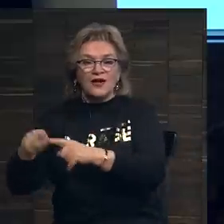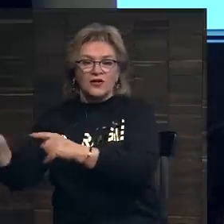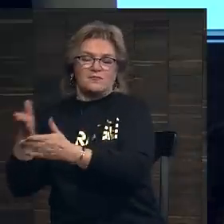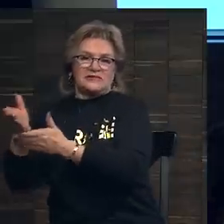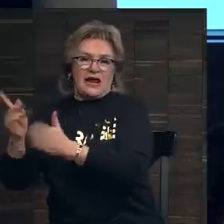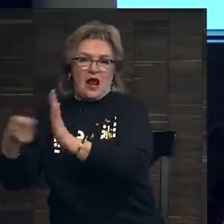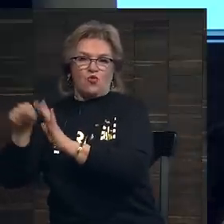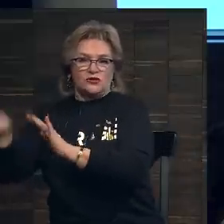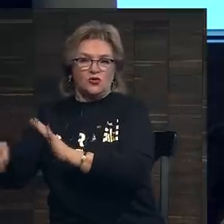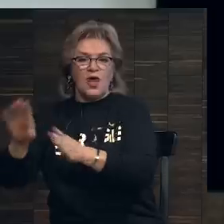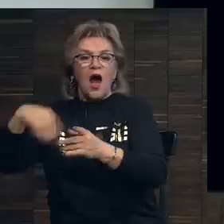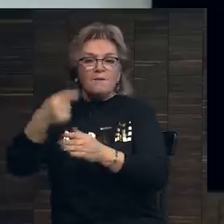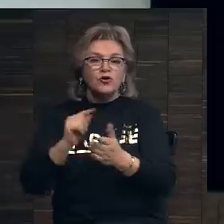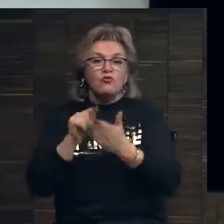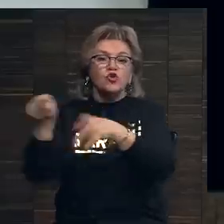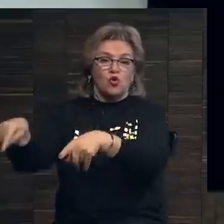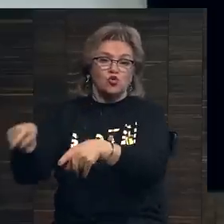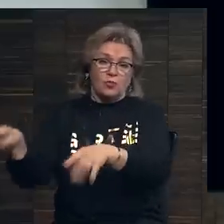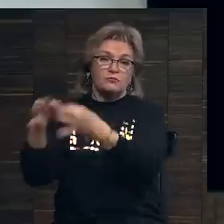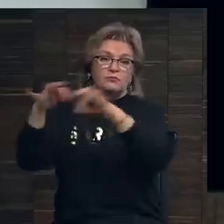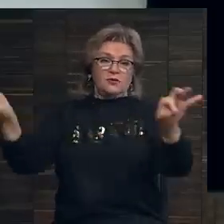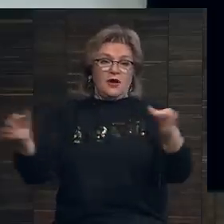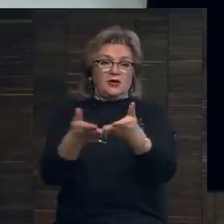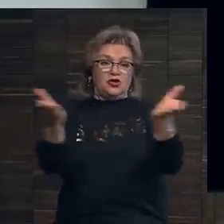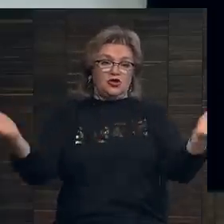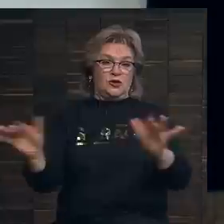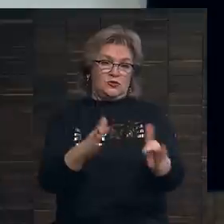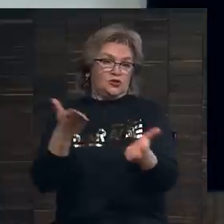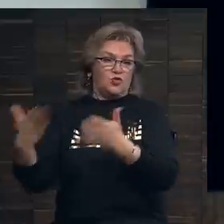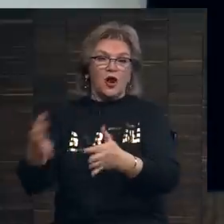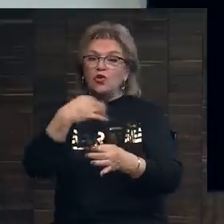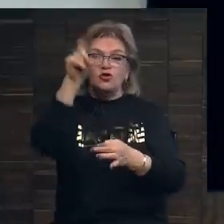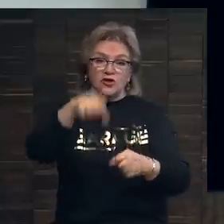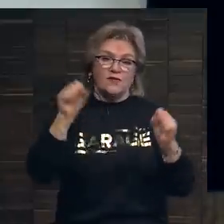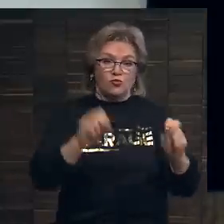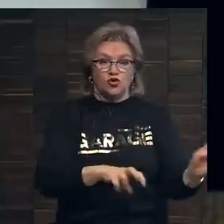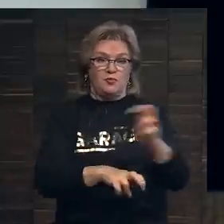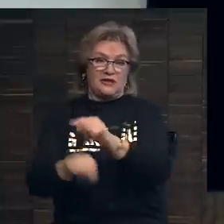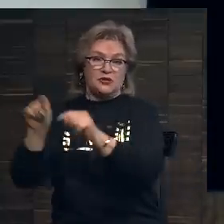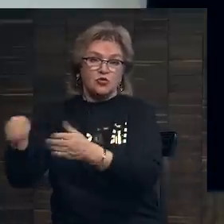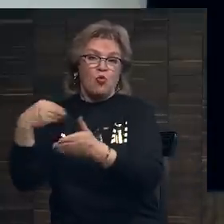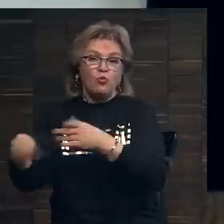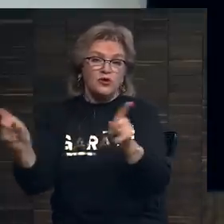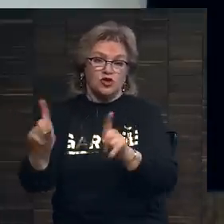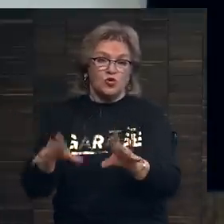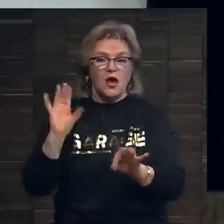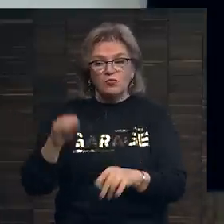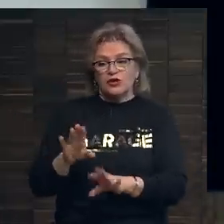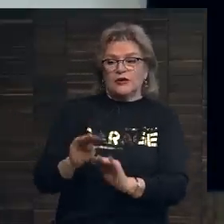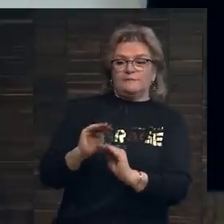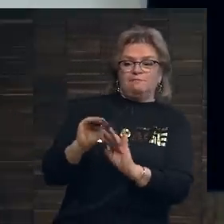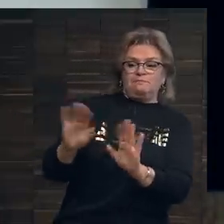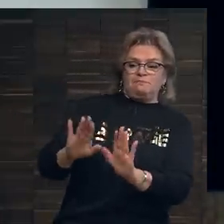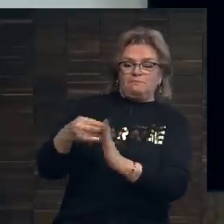аукциона. Далее – доступ. Аукцион – это демократичная процедура. Любой человек может прийти, купить что-то, воздержаться от